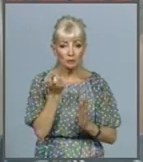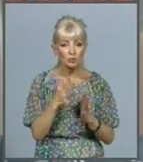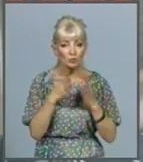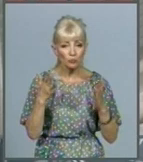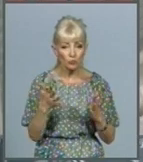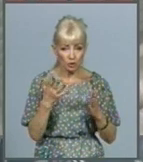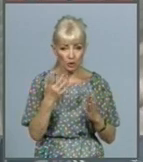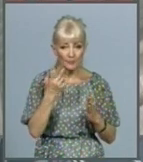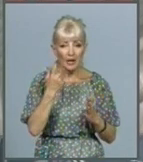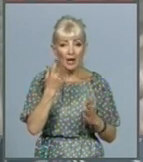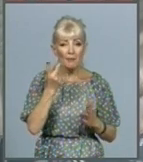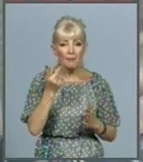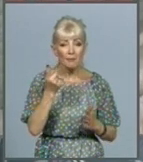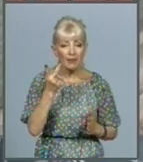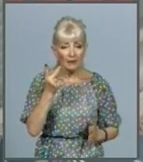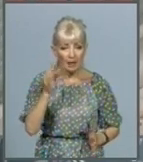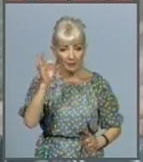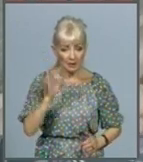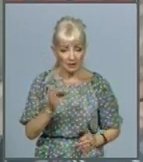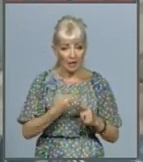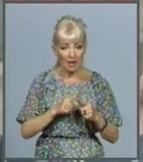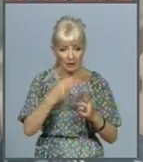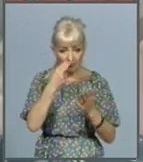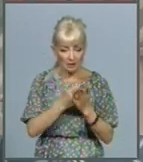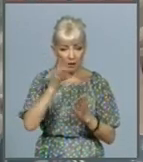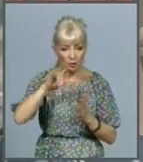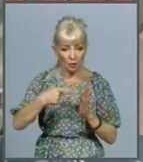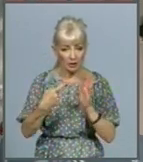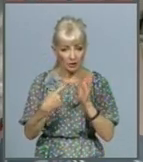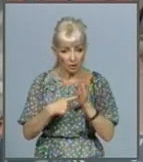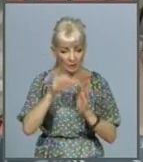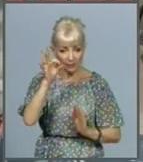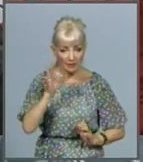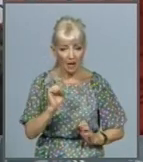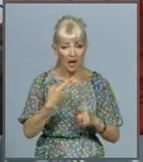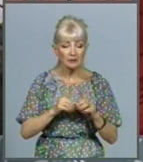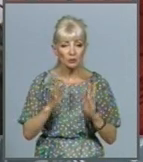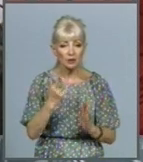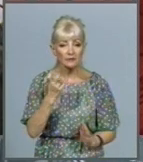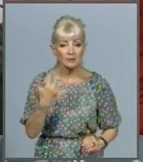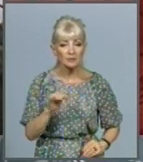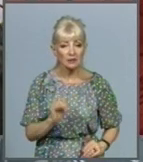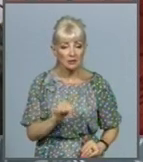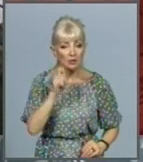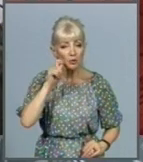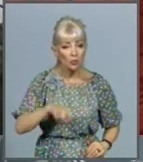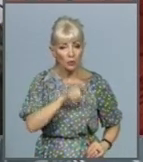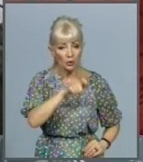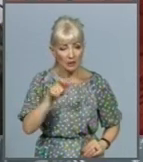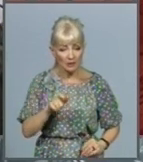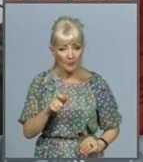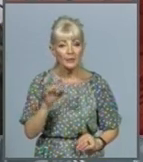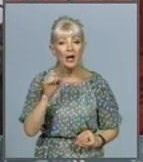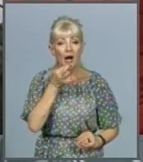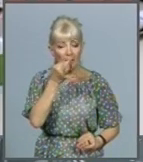А загалом по країні цей показник складає 0,6%, а це лише 250 тисяч українців. В свою чергу, констатують фахівці,